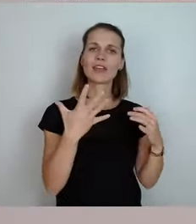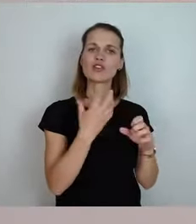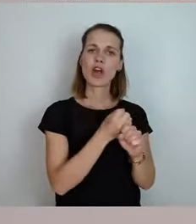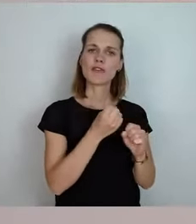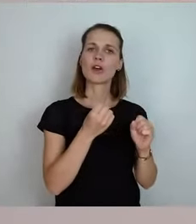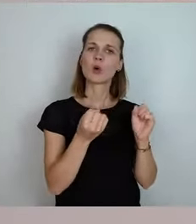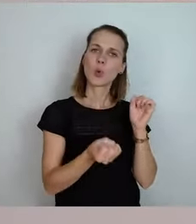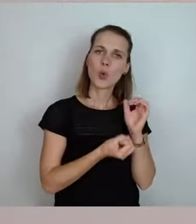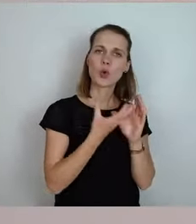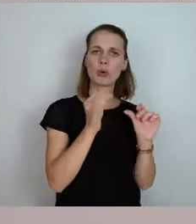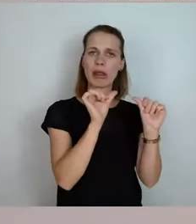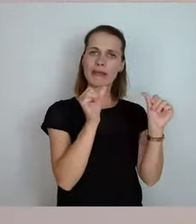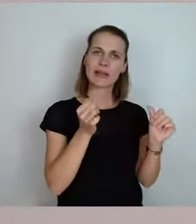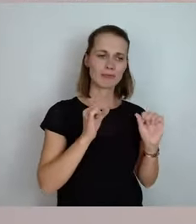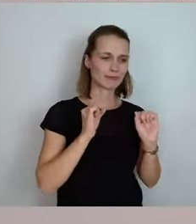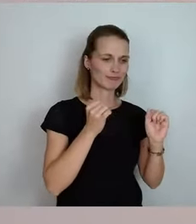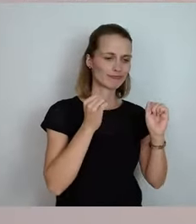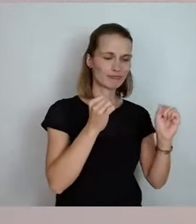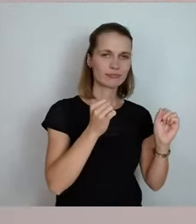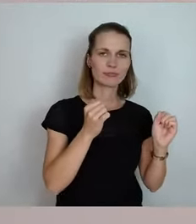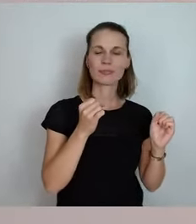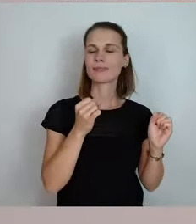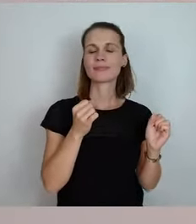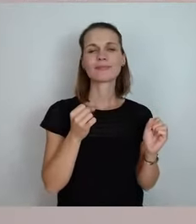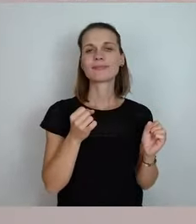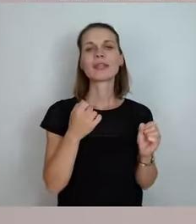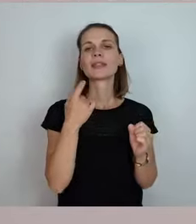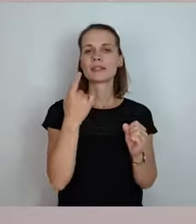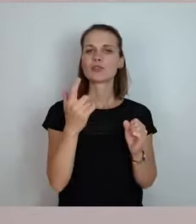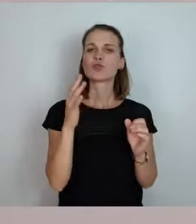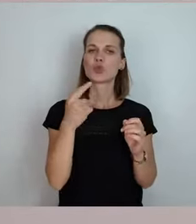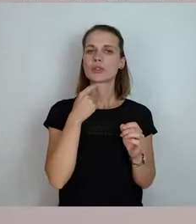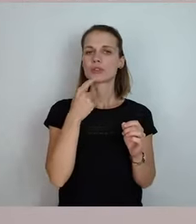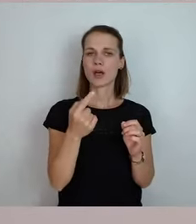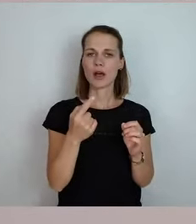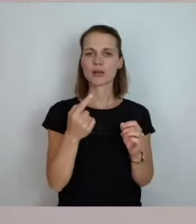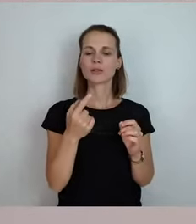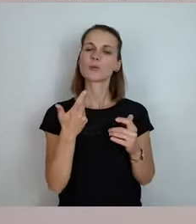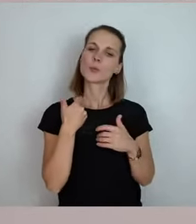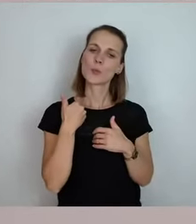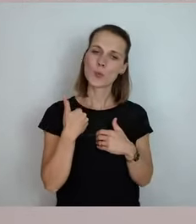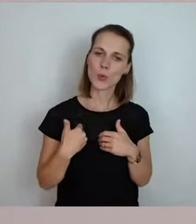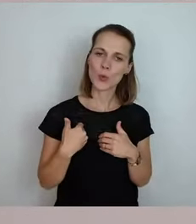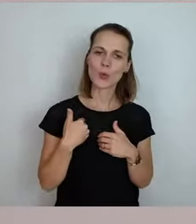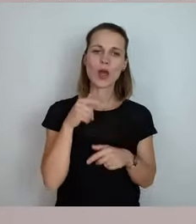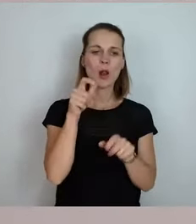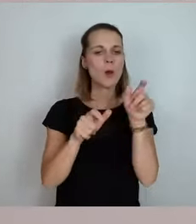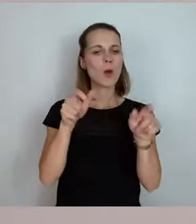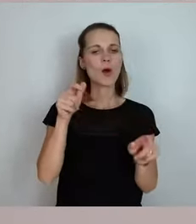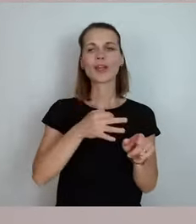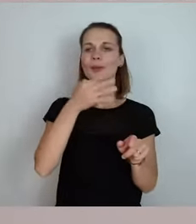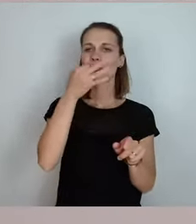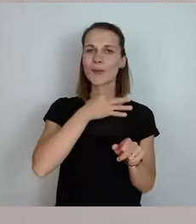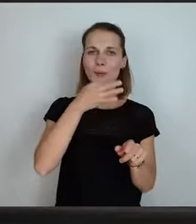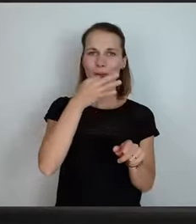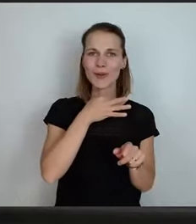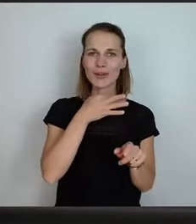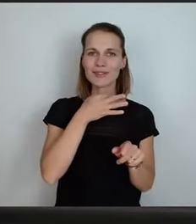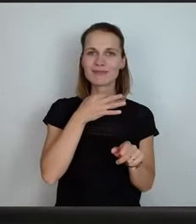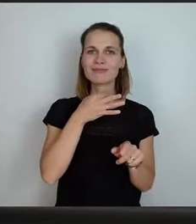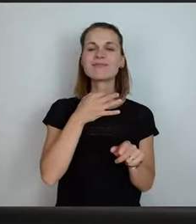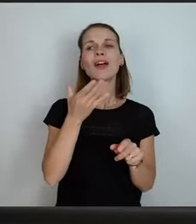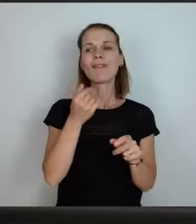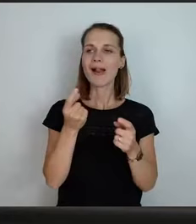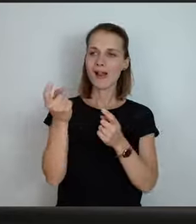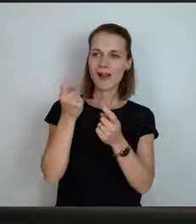es ist verständlich, Sie hatten ja gesprochen, dass man bemüht ist, junge Leute ins Erzgebirge